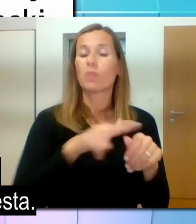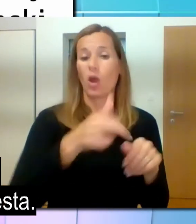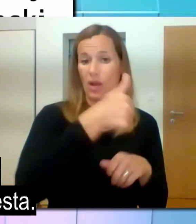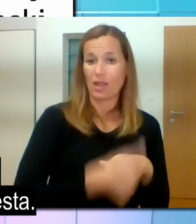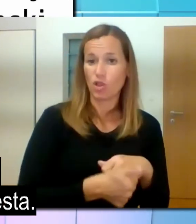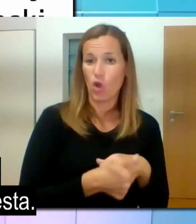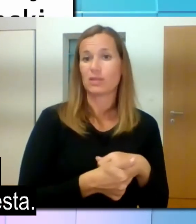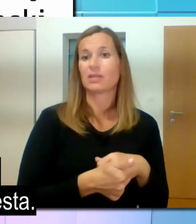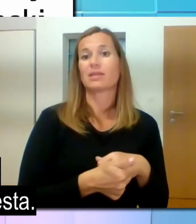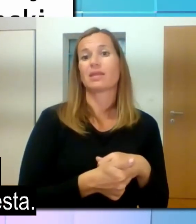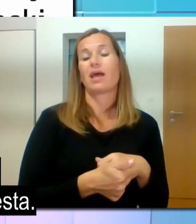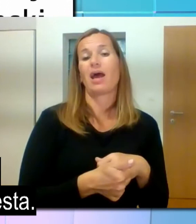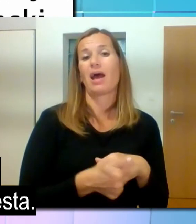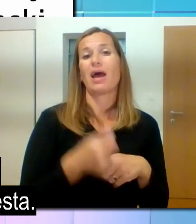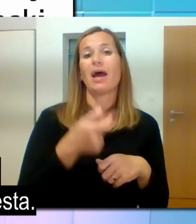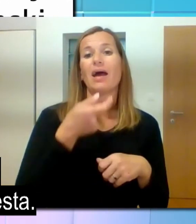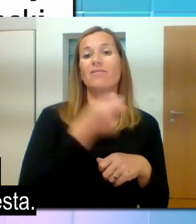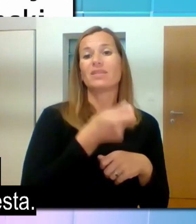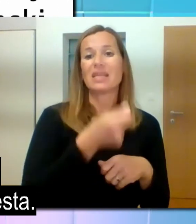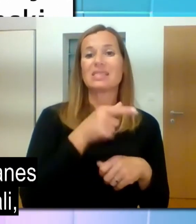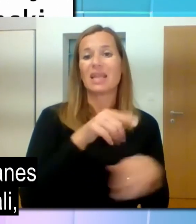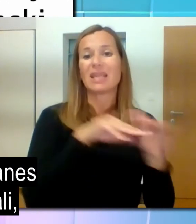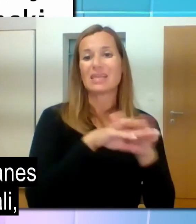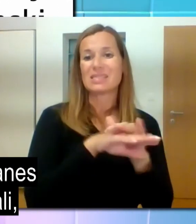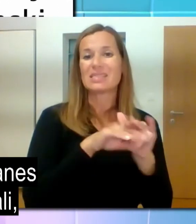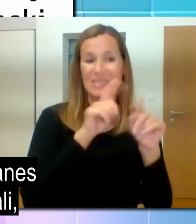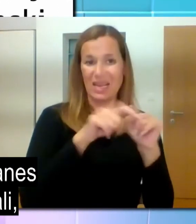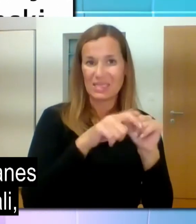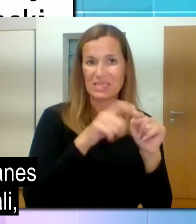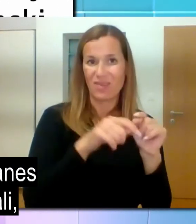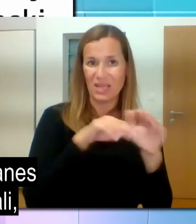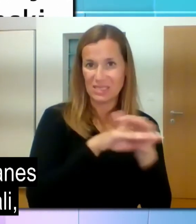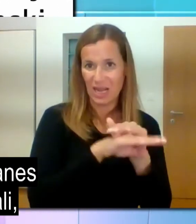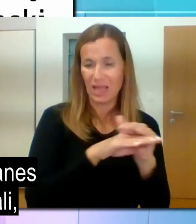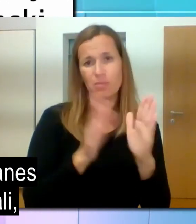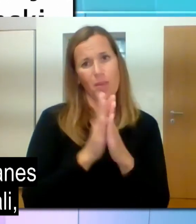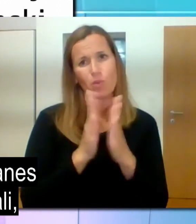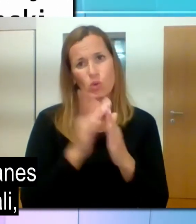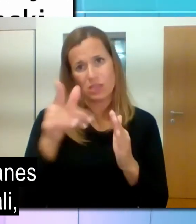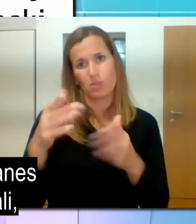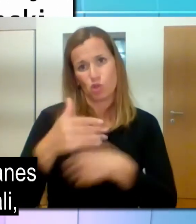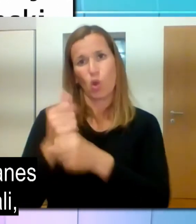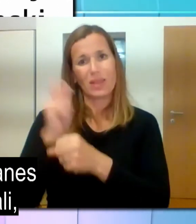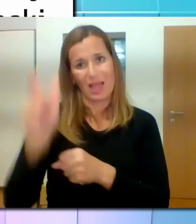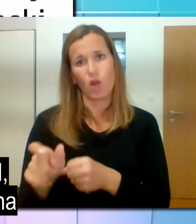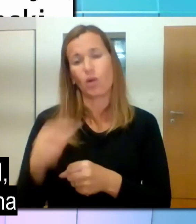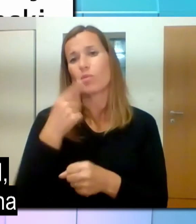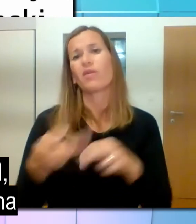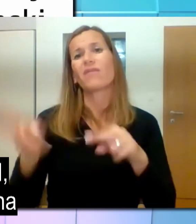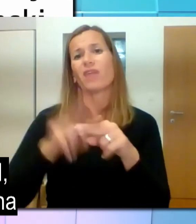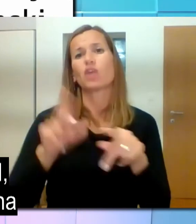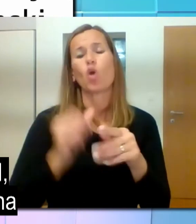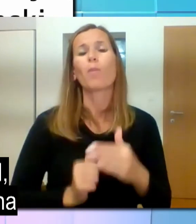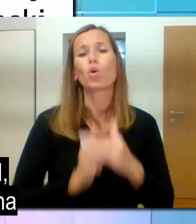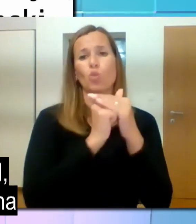o podpornih storitvah in prilagoditvah delovnega mesta. Z enim in drugim smo se danes tekom tega seminarja že srečili, ampak